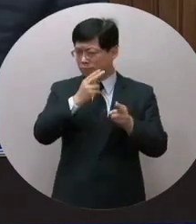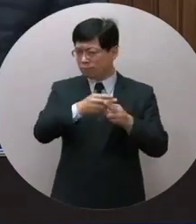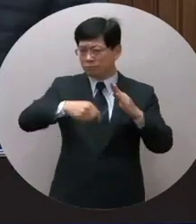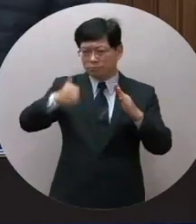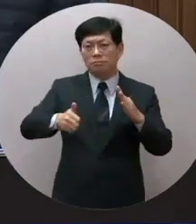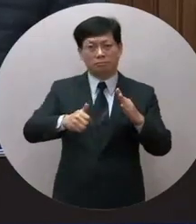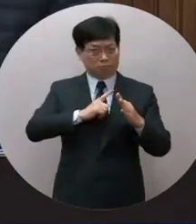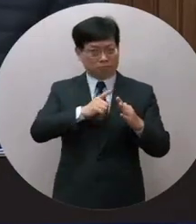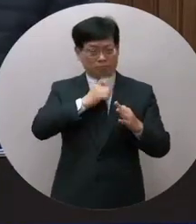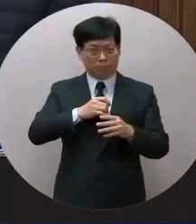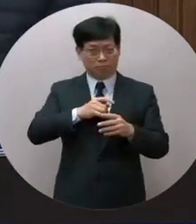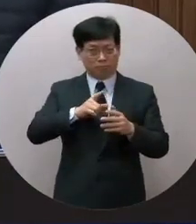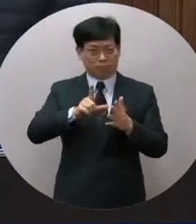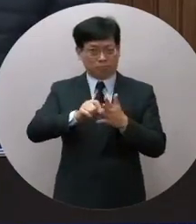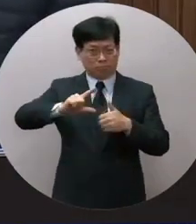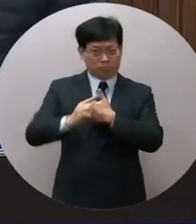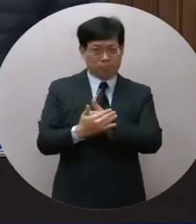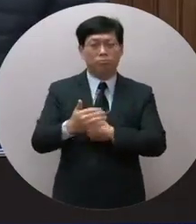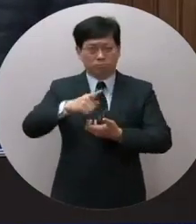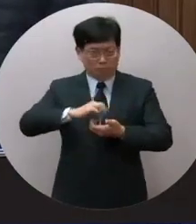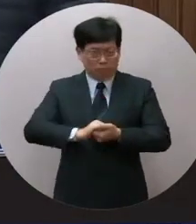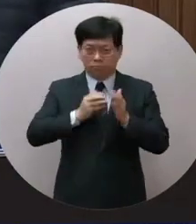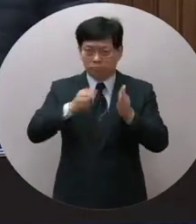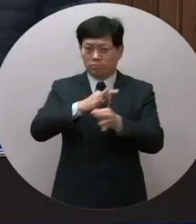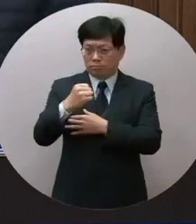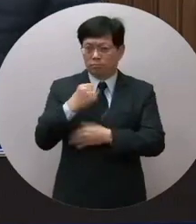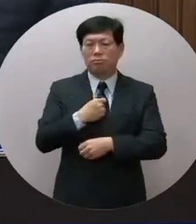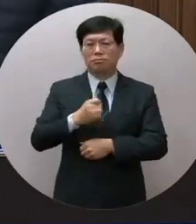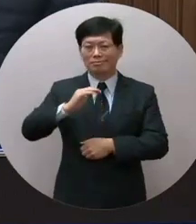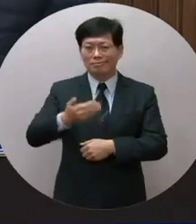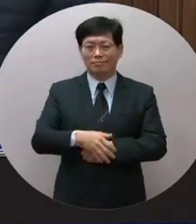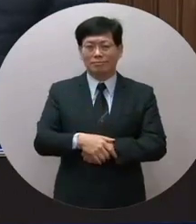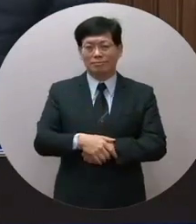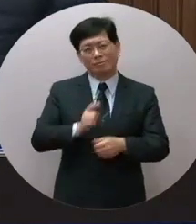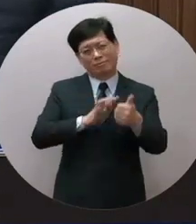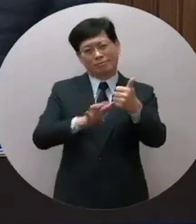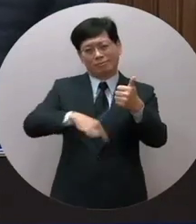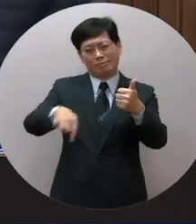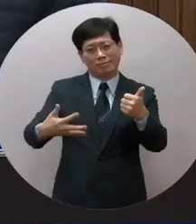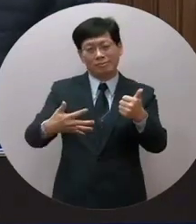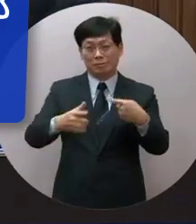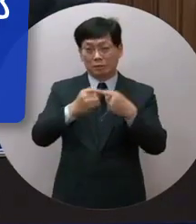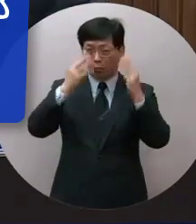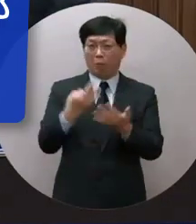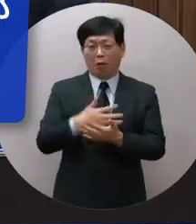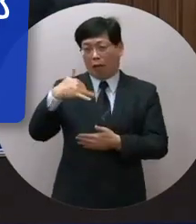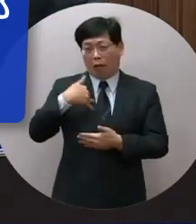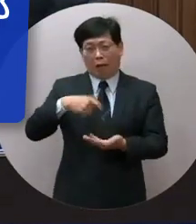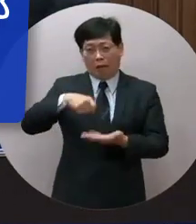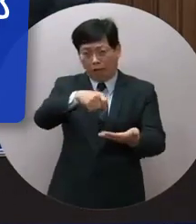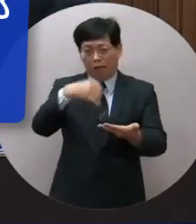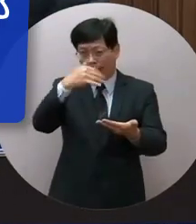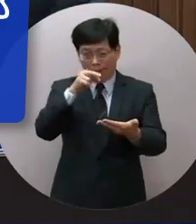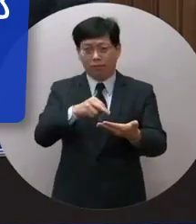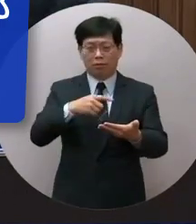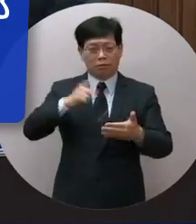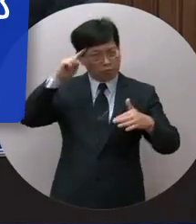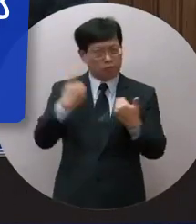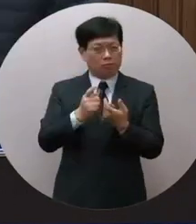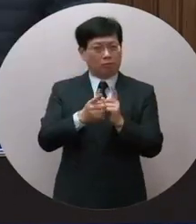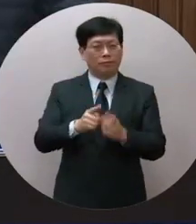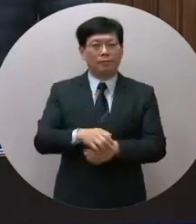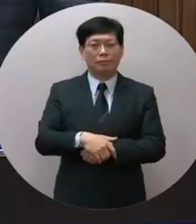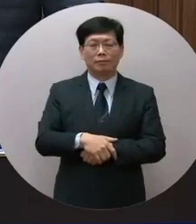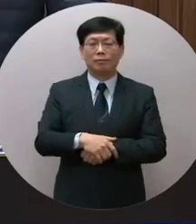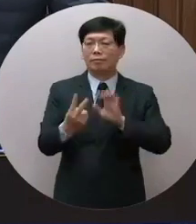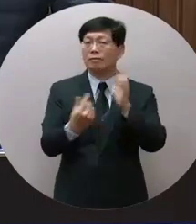相信院長以你的執行力你一定願意來拼經濟但是你的那個閣員這個不用工還沒有看到內容呢為反對而